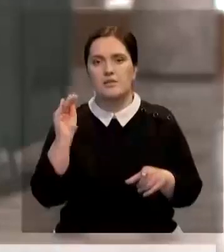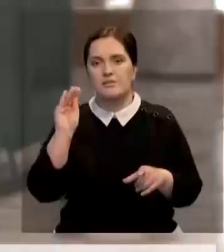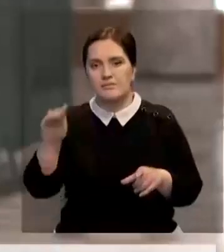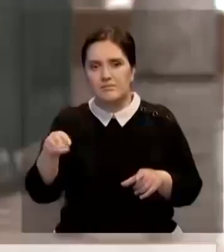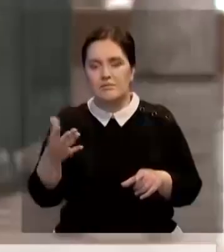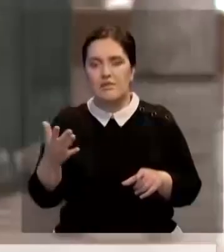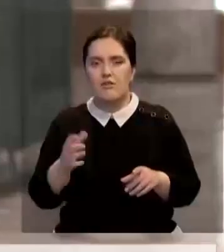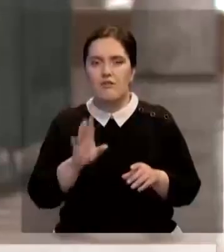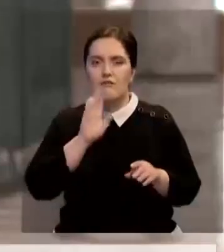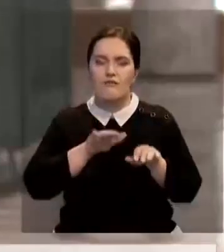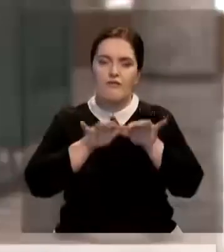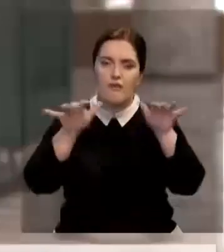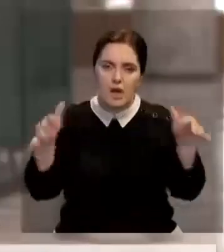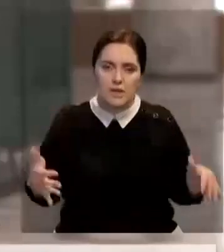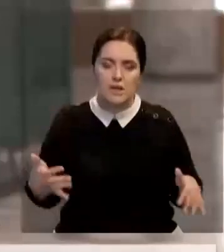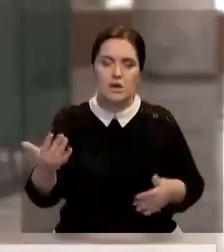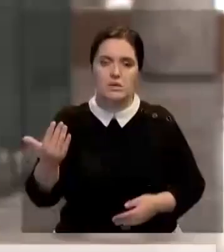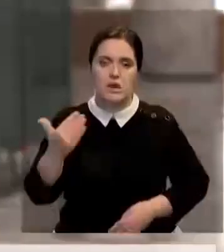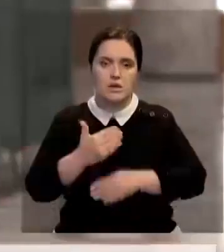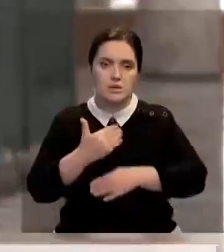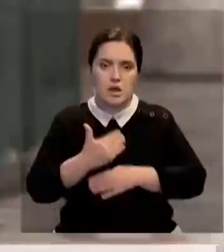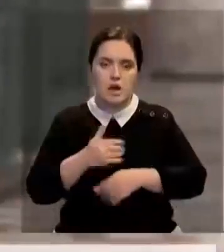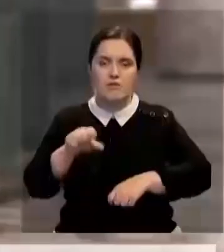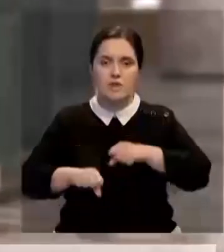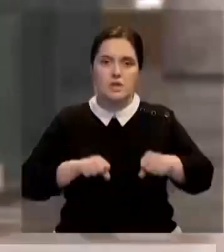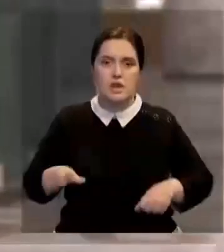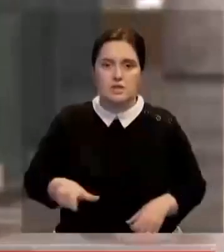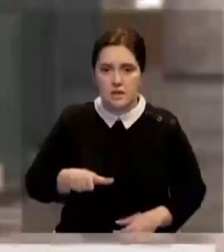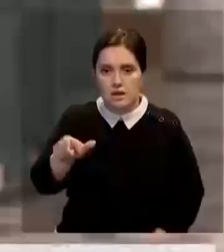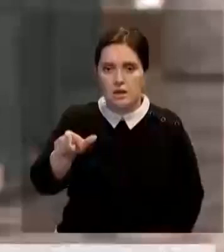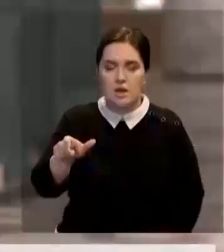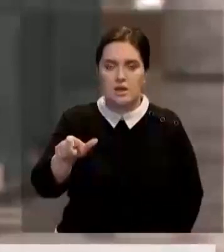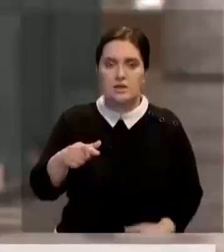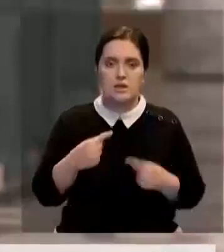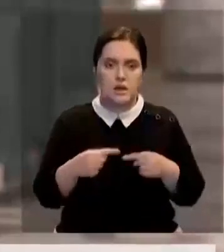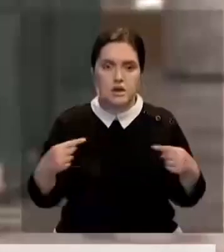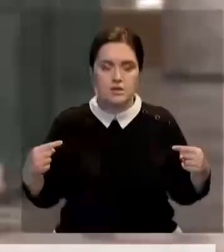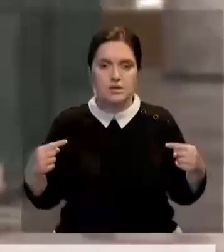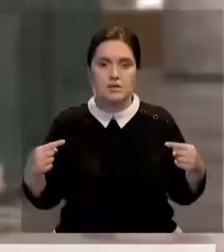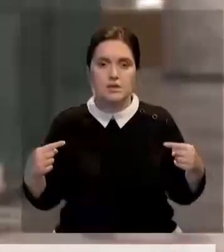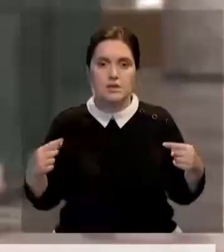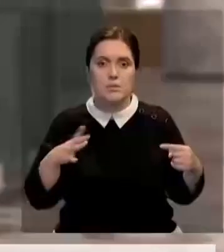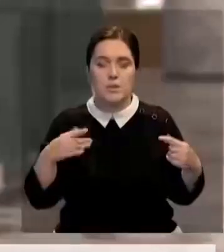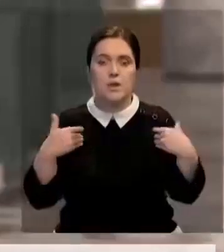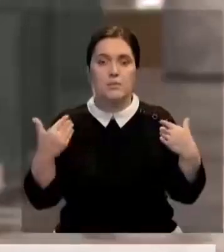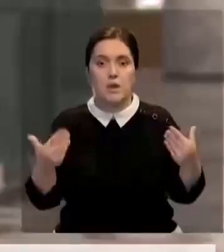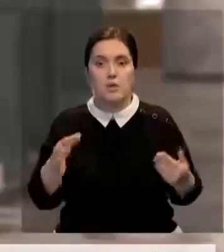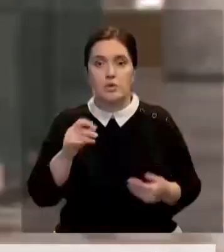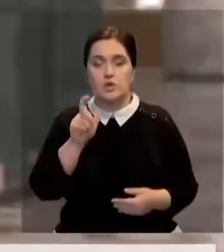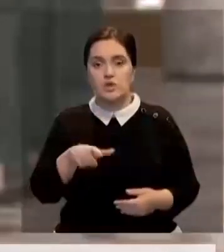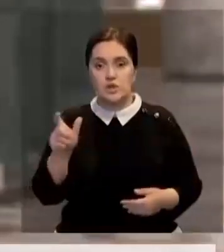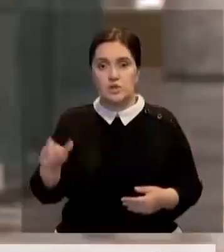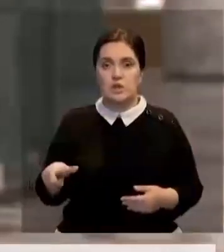фонтана, велосипедных, воркаут-площадок и прочих. Были предложения от жителей,